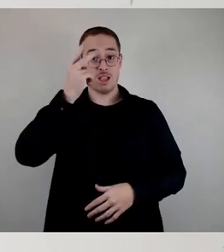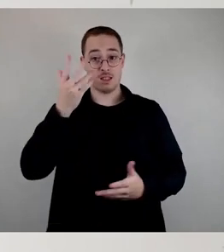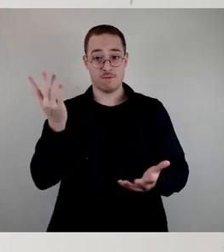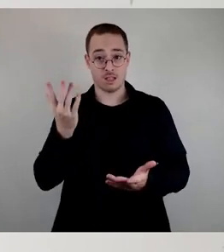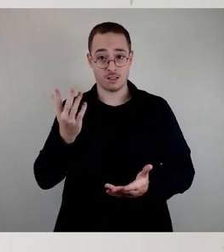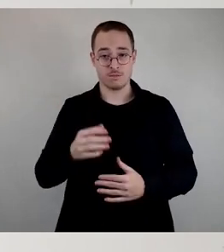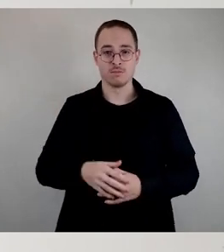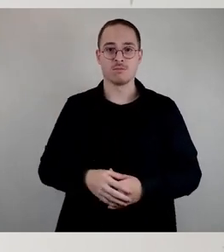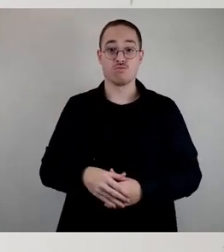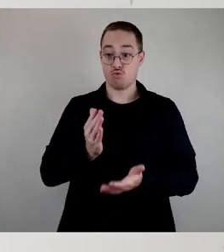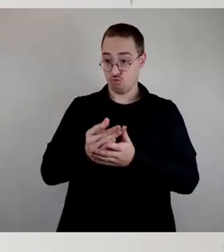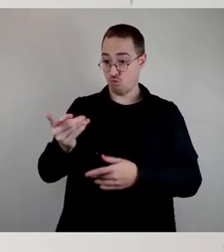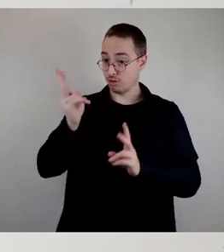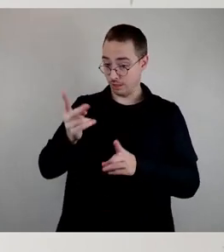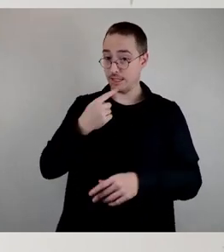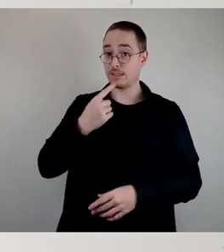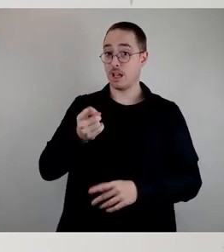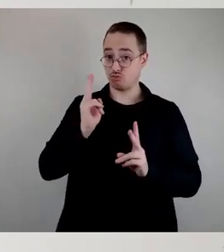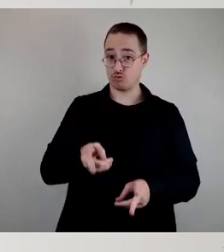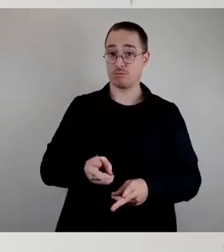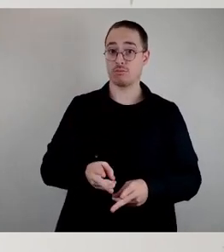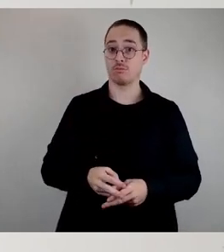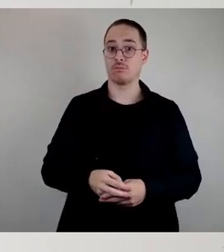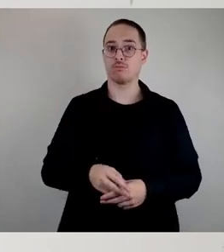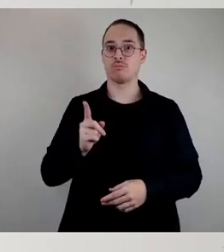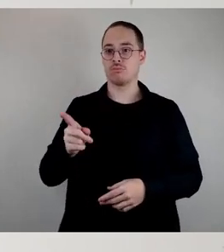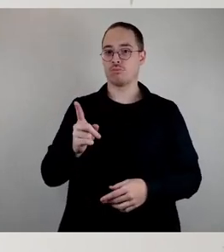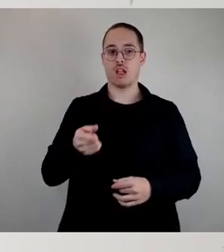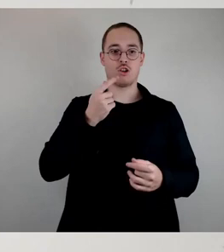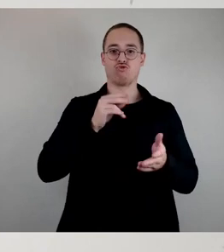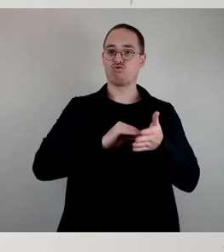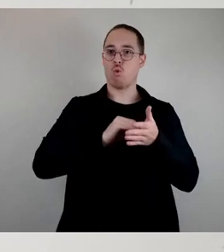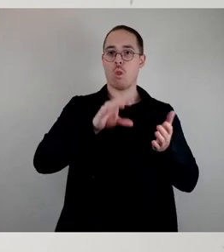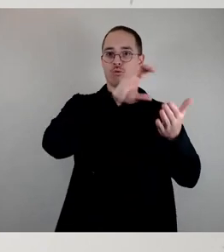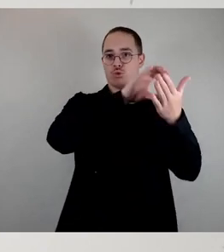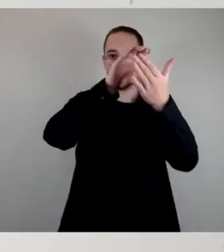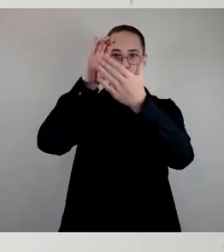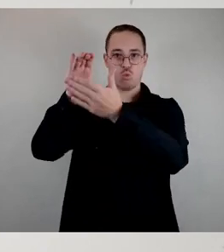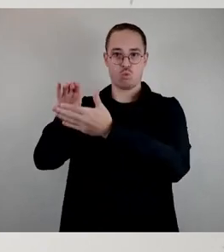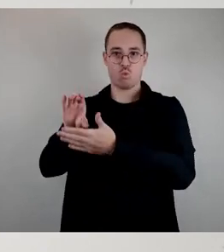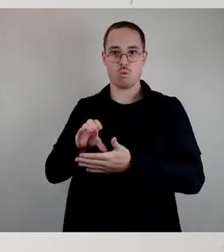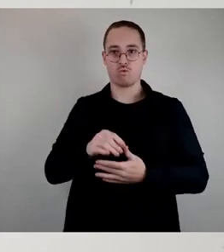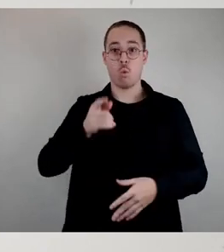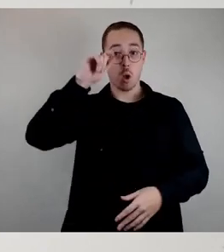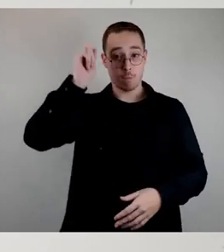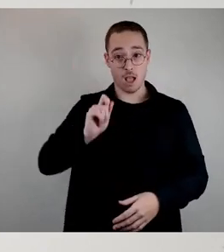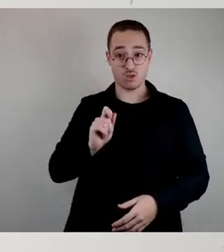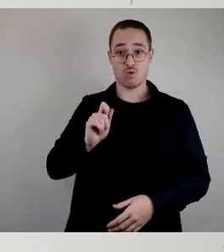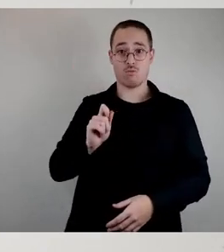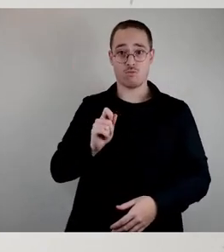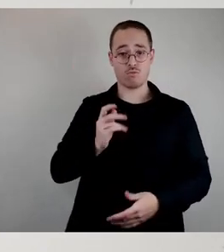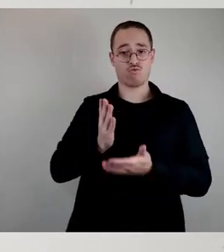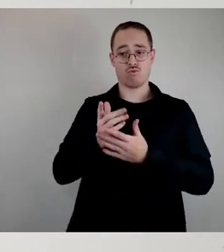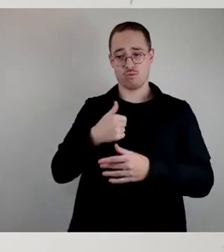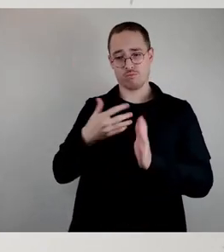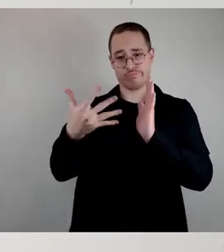ausgeführt worden, dass wir potenzielle Schulstandorte definiert haben mit allen Gymnasien, die wir haben. Das ist noch mal bei einigen Redebeiträgen gekommen,